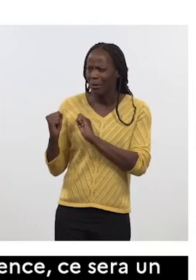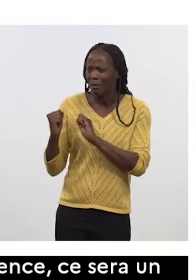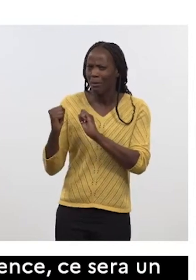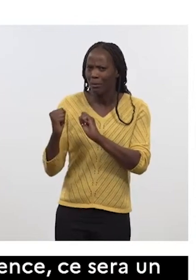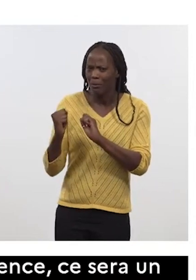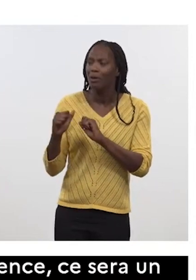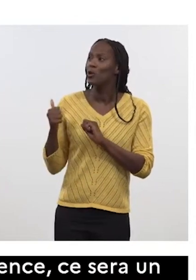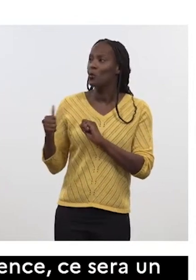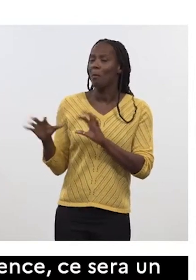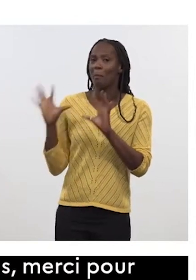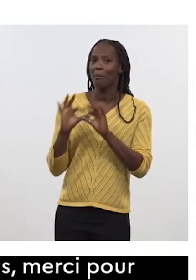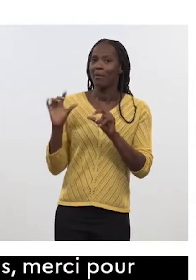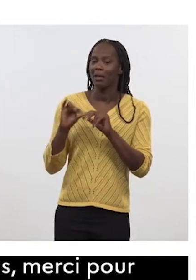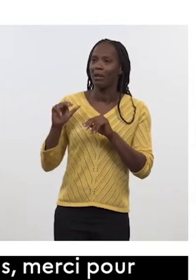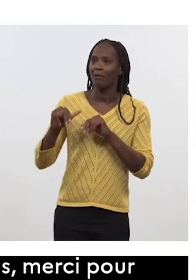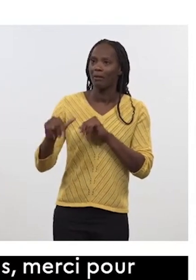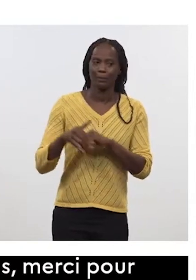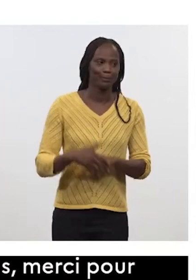dans un instant.